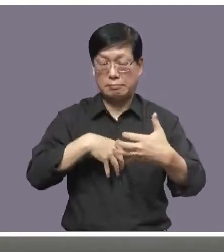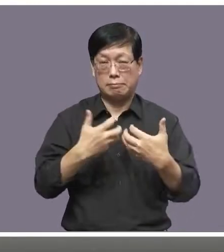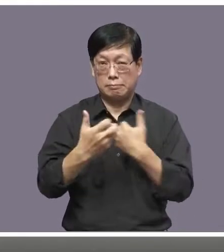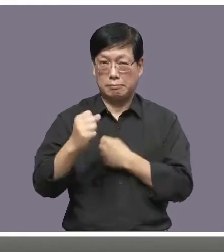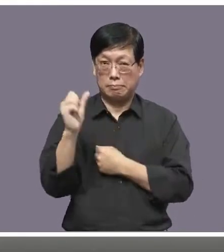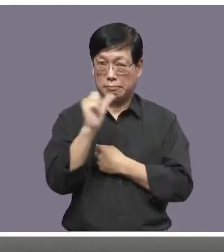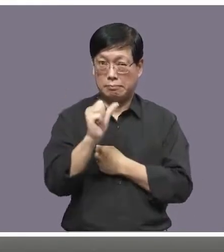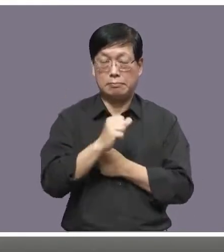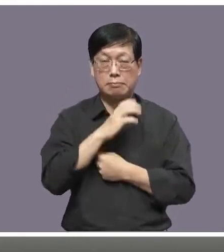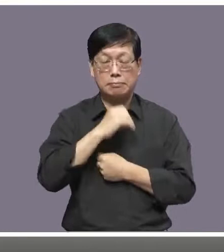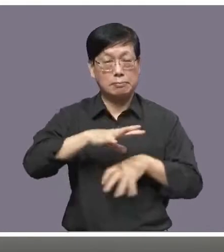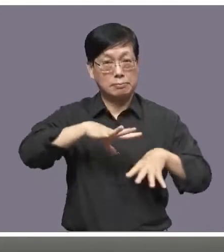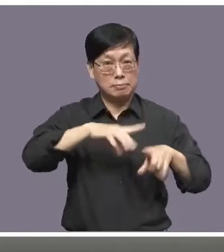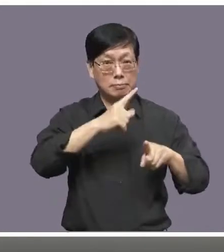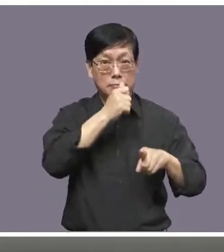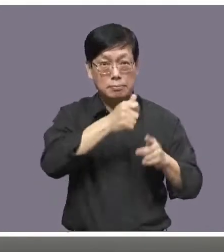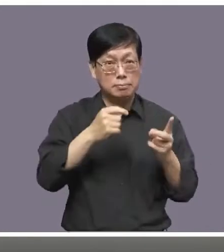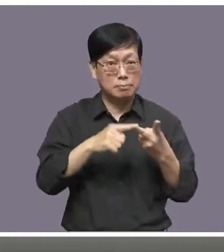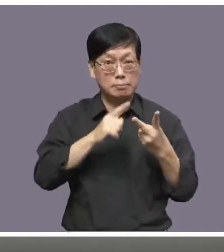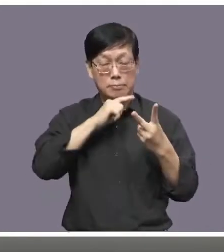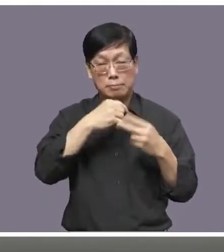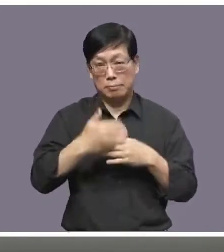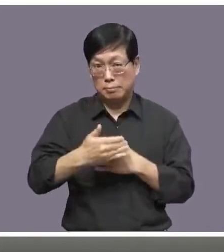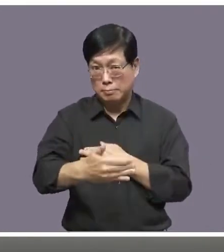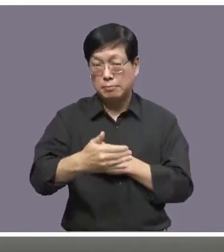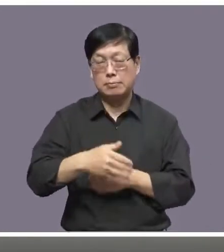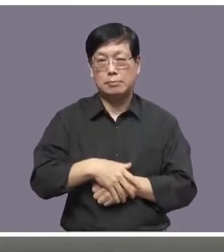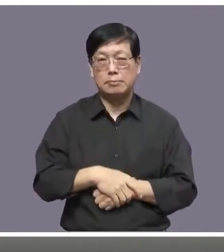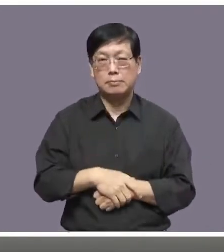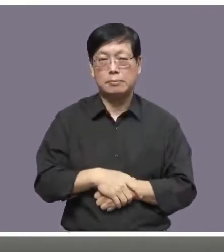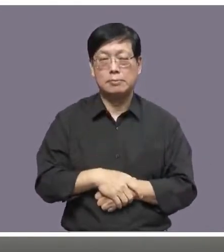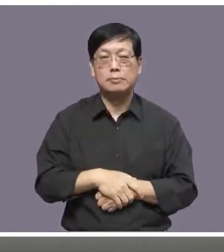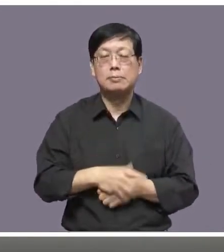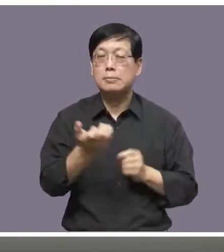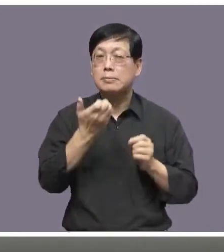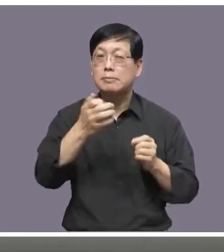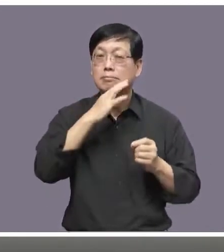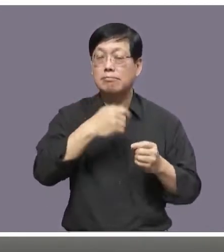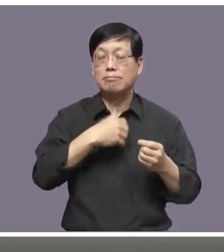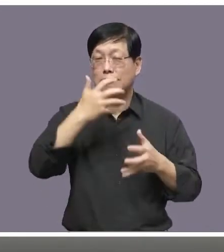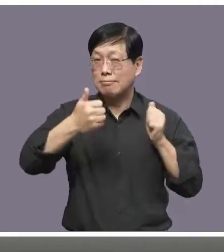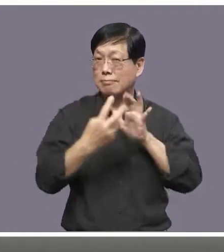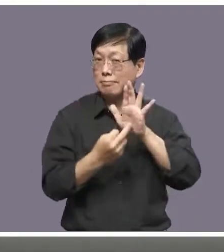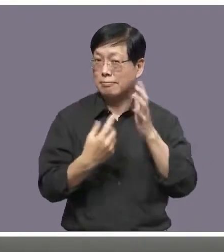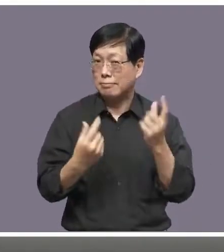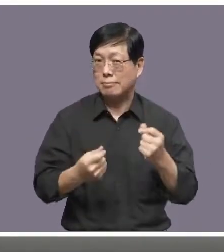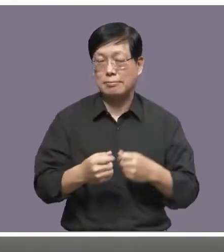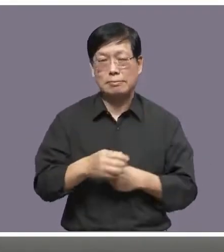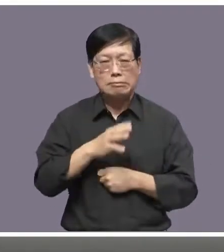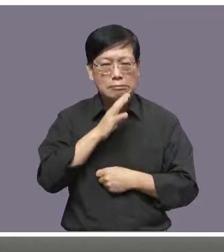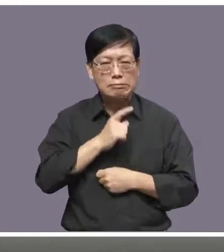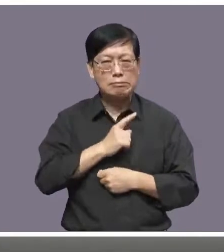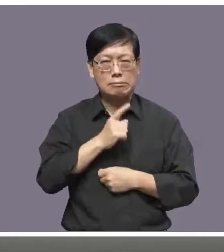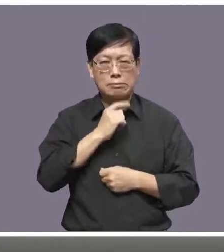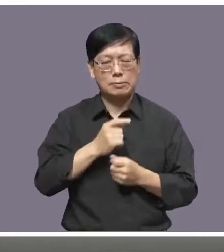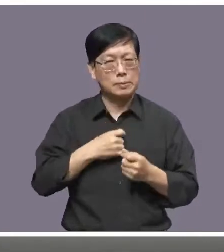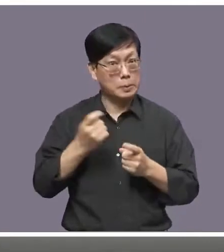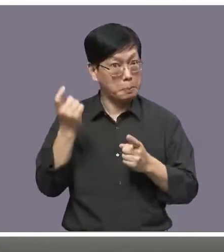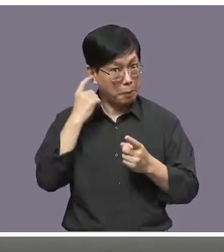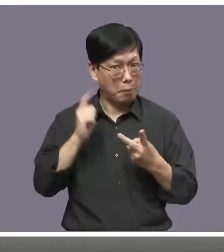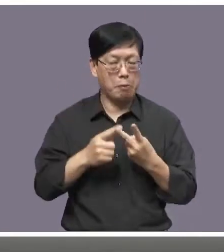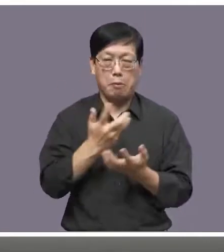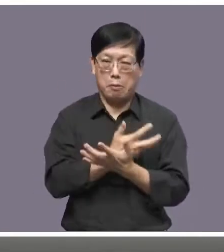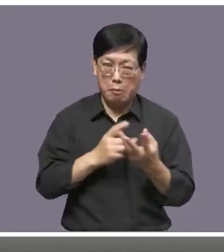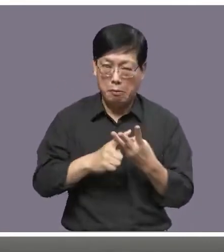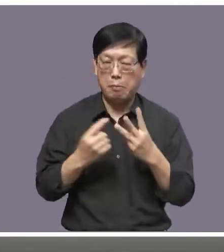章节包含了从前沿还有它的制定的过程里面就成如刚才那些长官所讲的他是经过了倾听沟